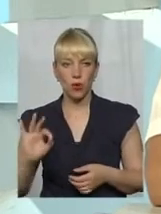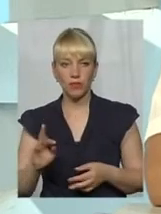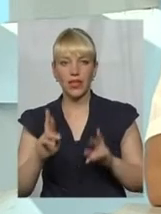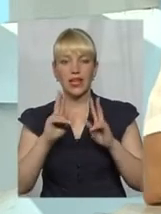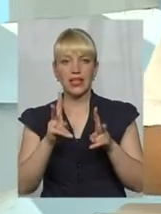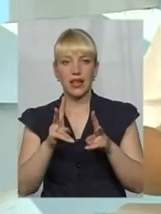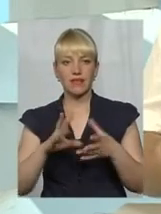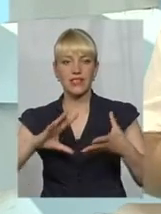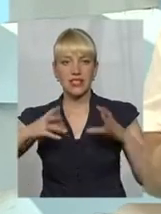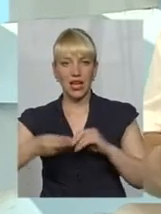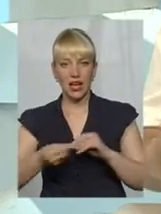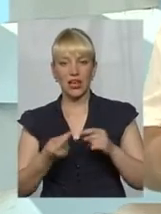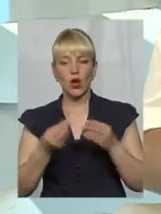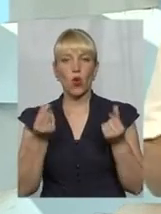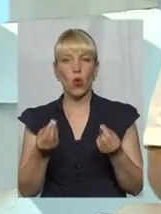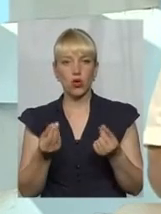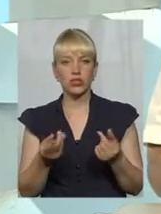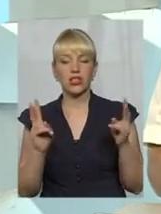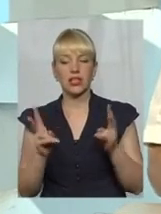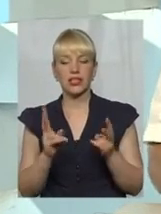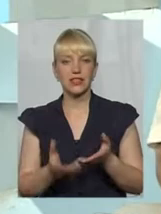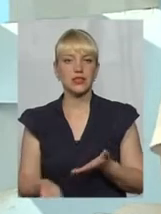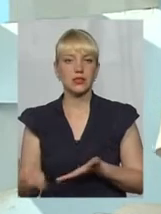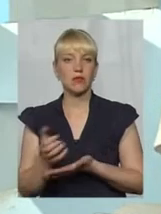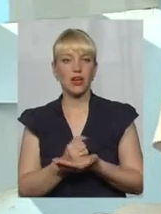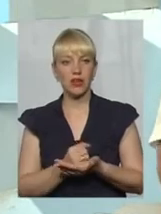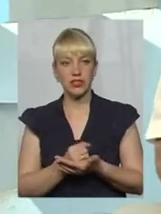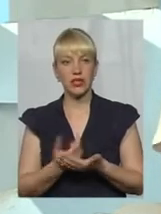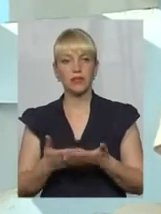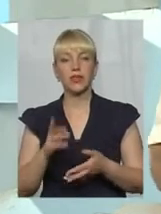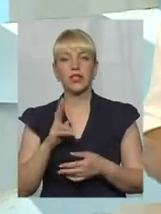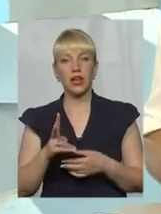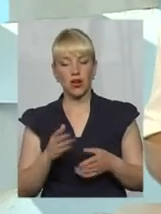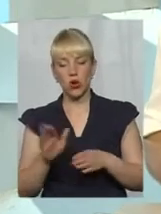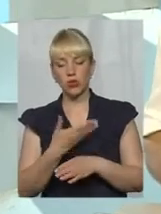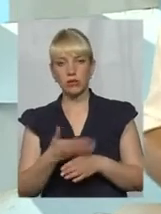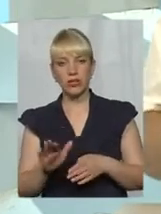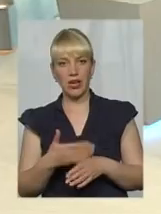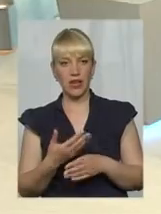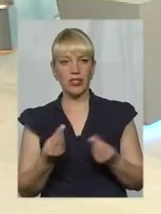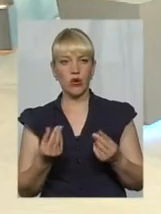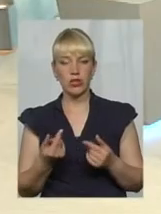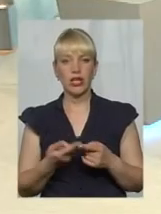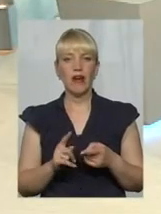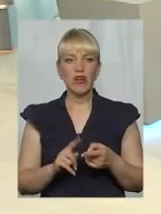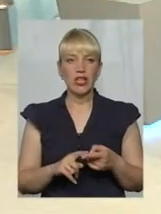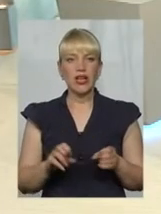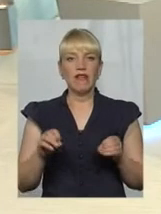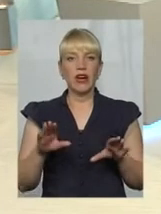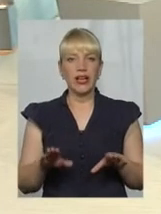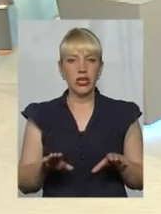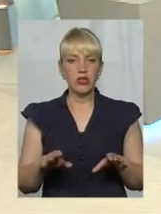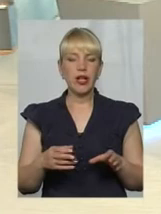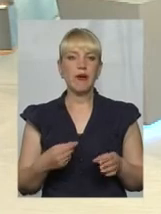взагалі, кошти ті, що збираються, ну, як розподіляються кошти, ми собі вирішуємо,